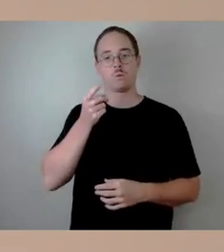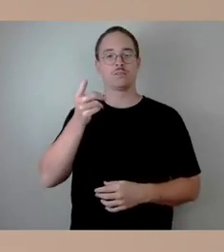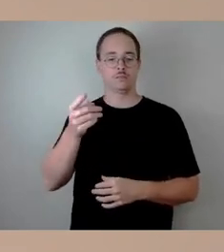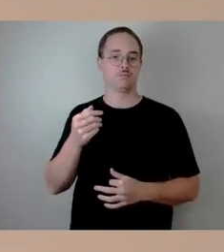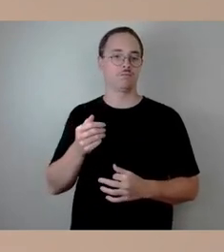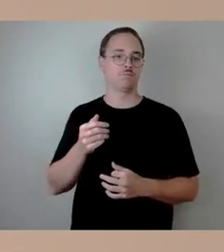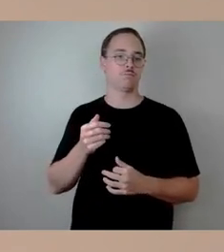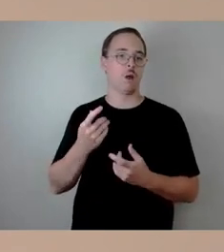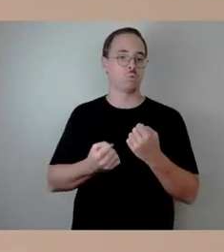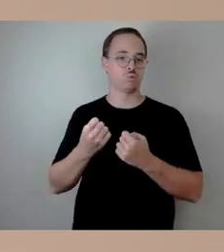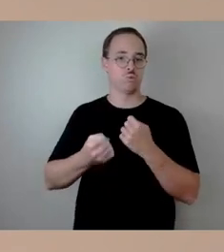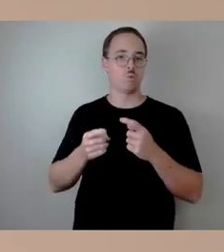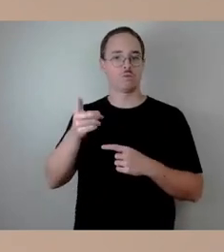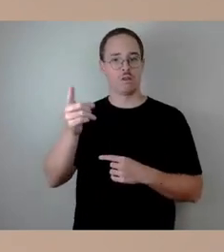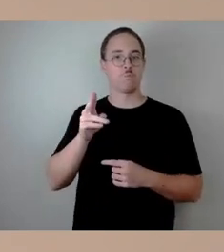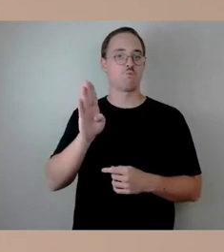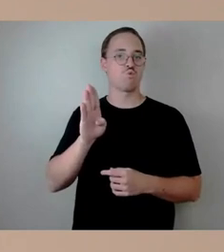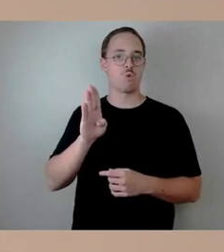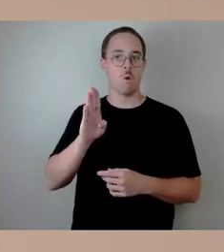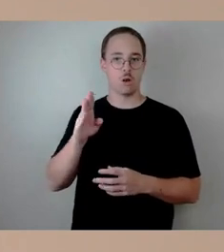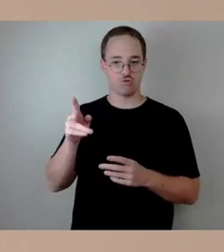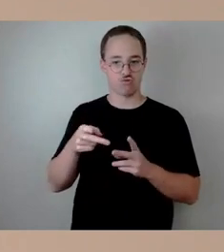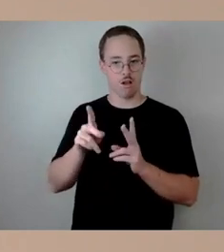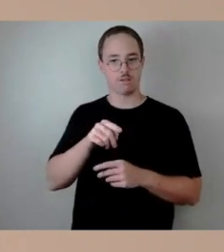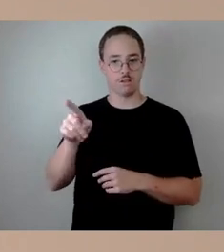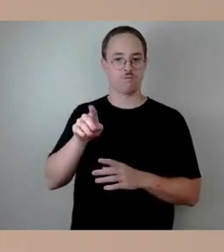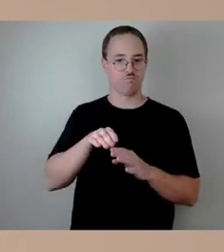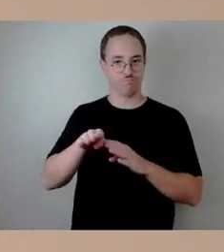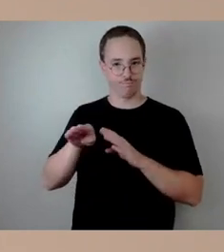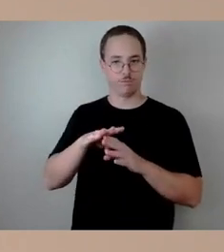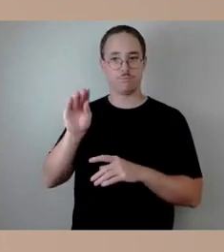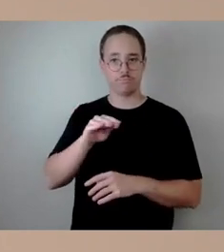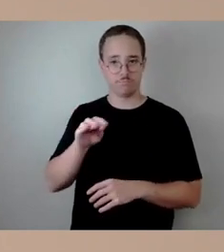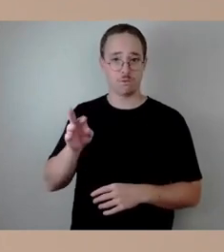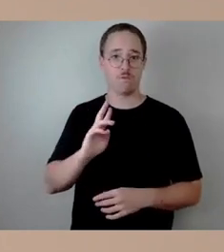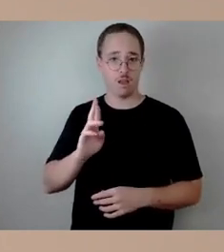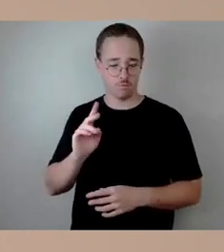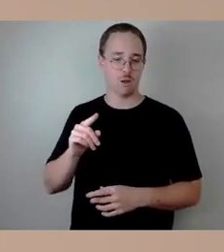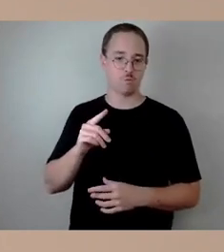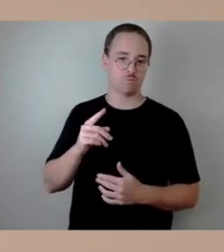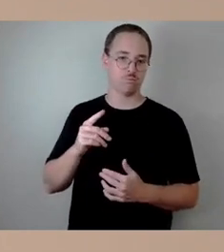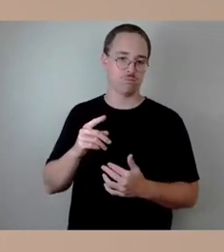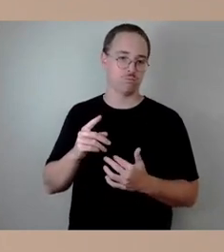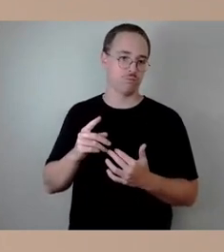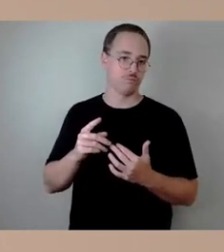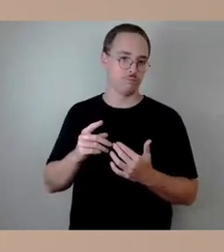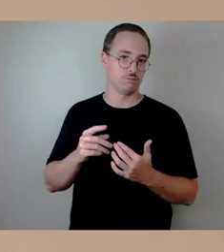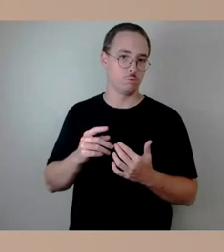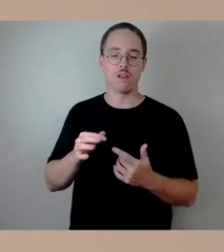Bühnerstraße. Und die Datenerfassung geht entsprechend auch in die Gesamtauswertung des Verkehrsversuchs ein. Das heißt